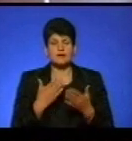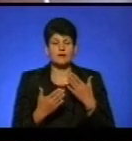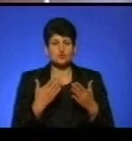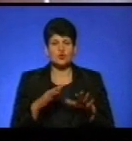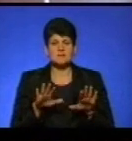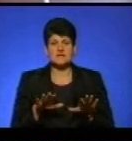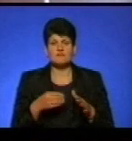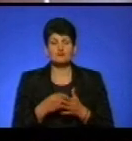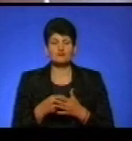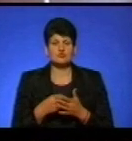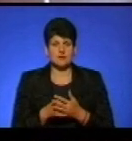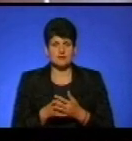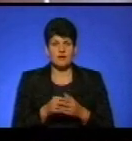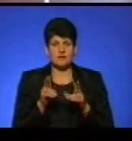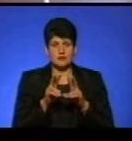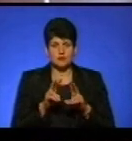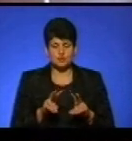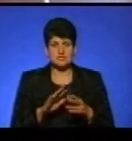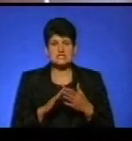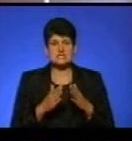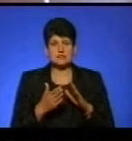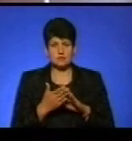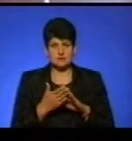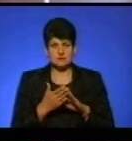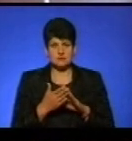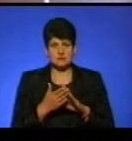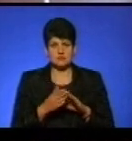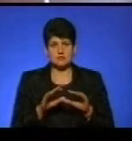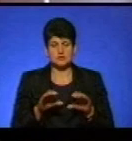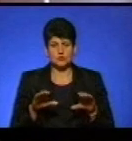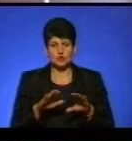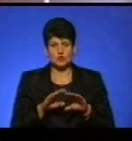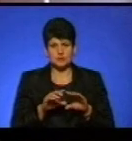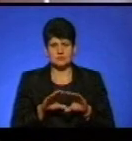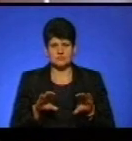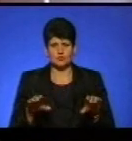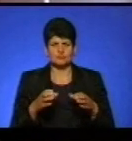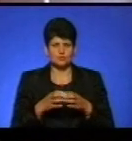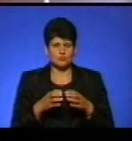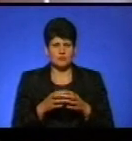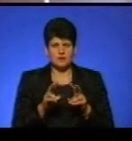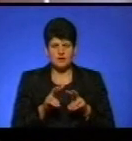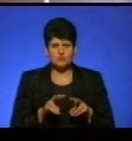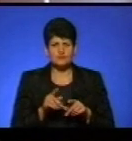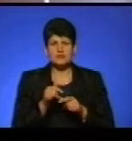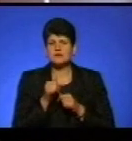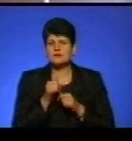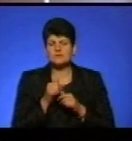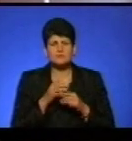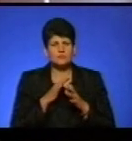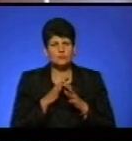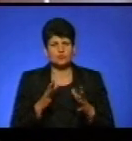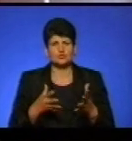місцевий бюджет, аналізуючи ситуацію з дошкільними групами, аналізує те, що вони не в змозі